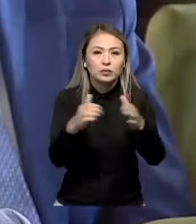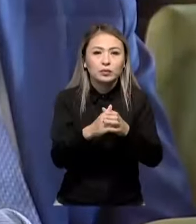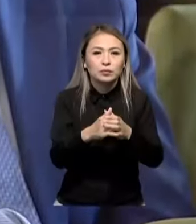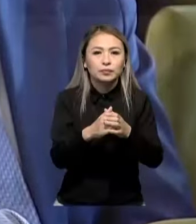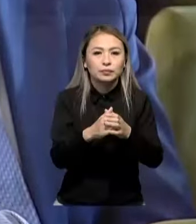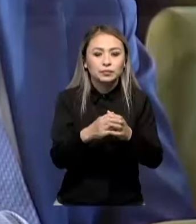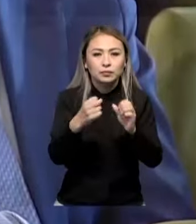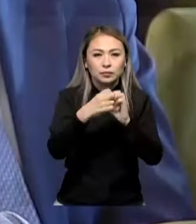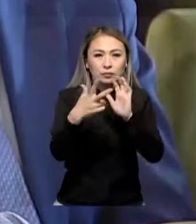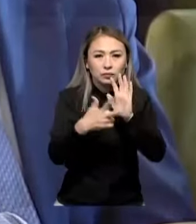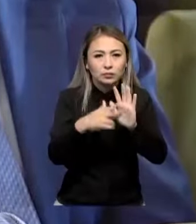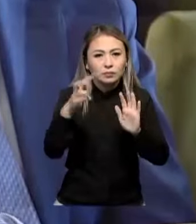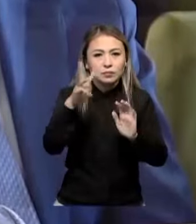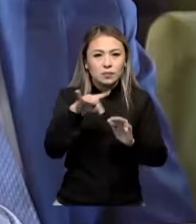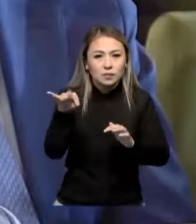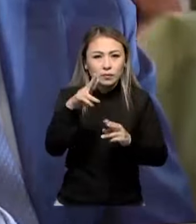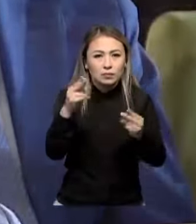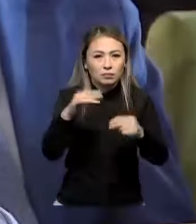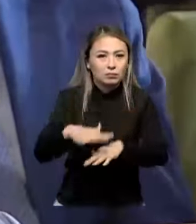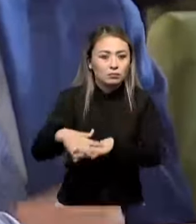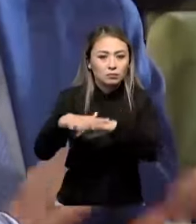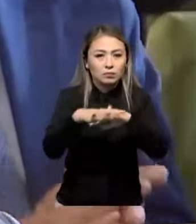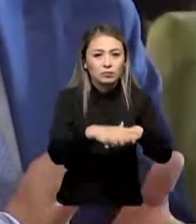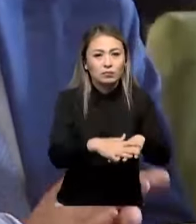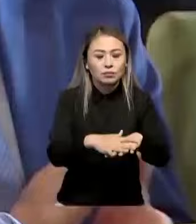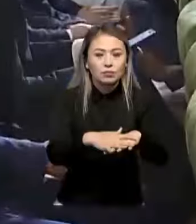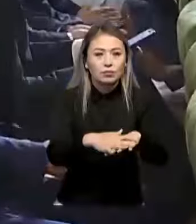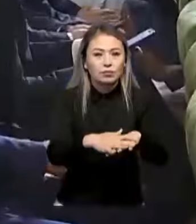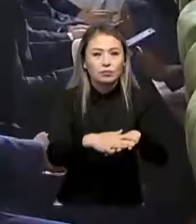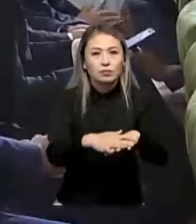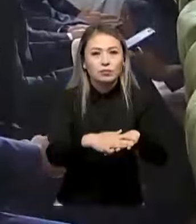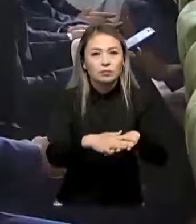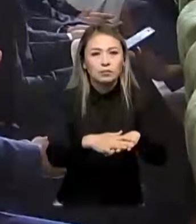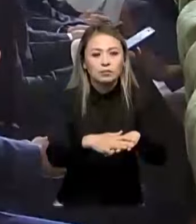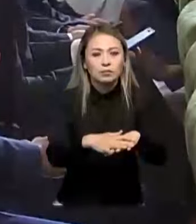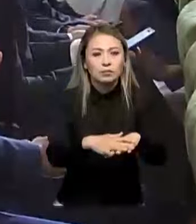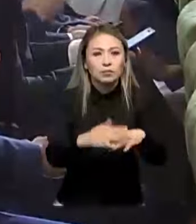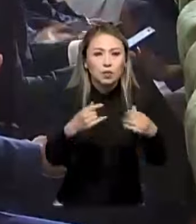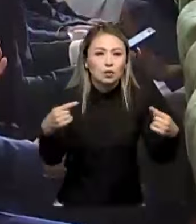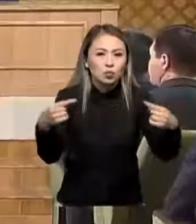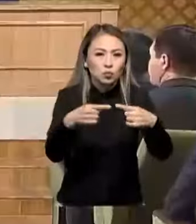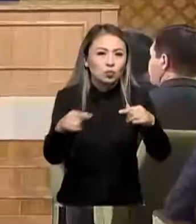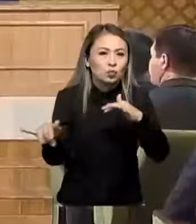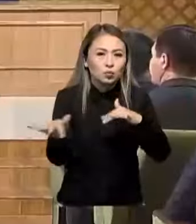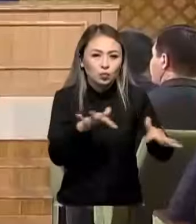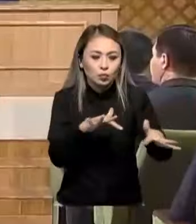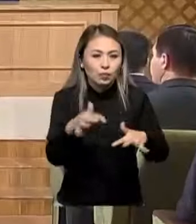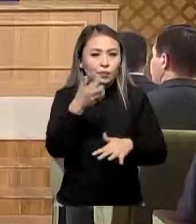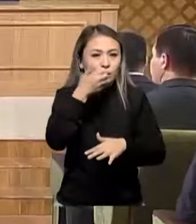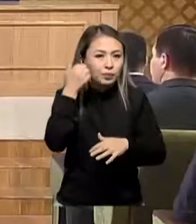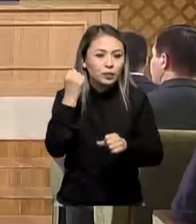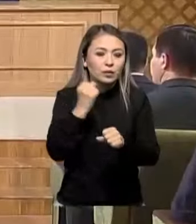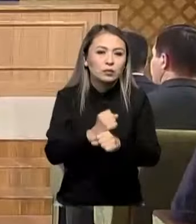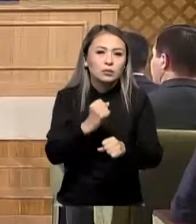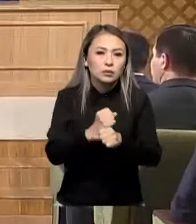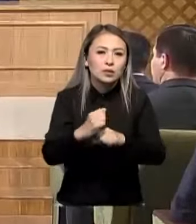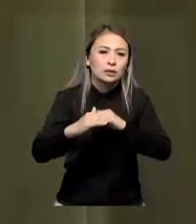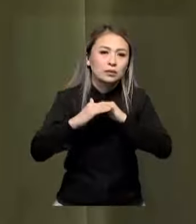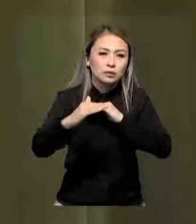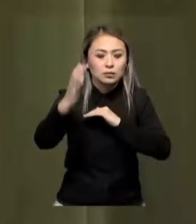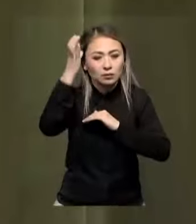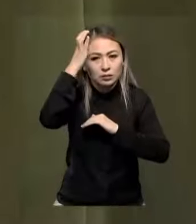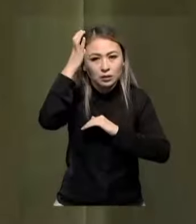18 млрд тенге бөлінеді. Осындай нақты шаралар арқылы еліміздегі